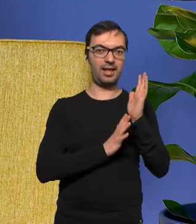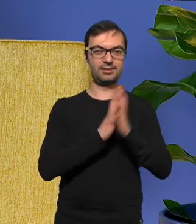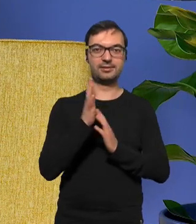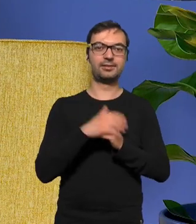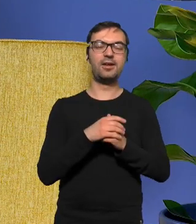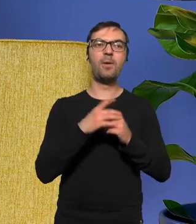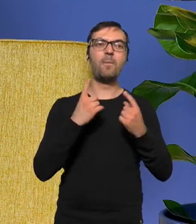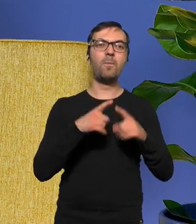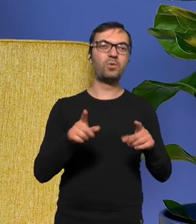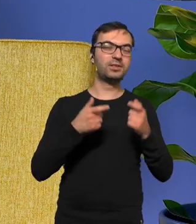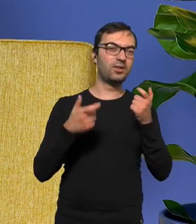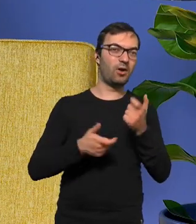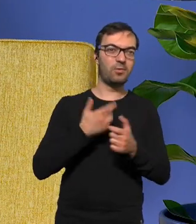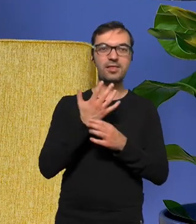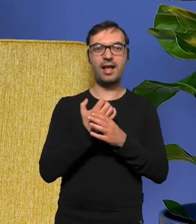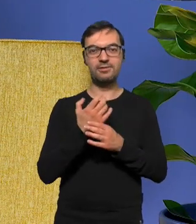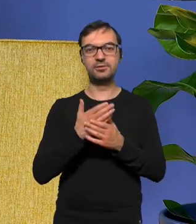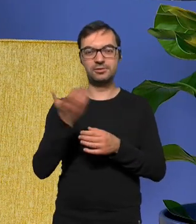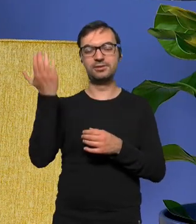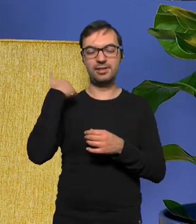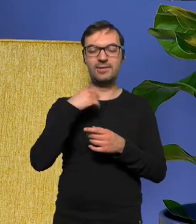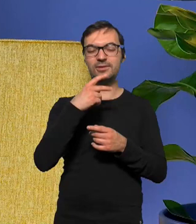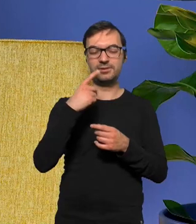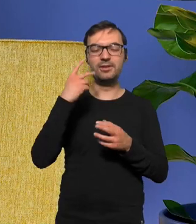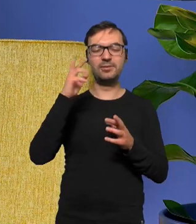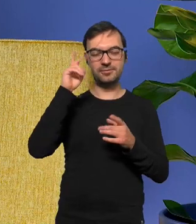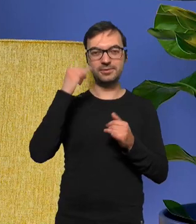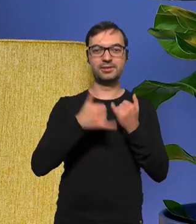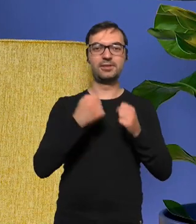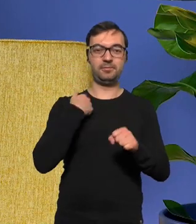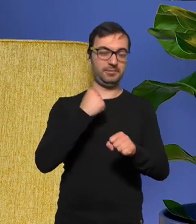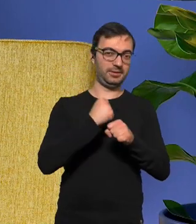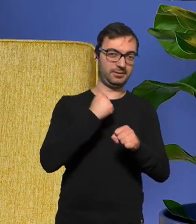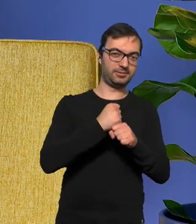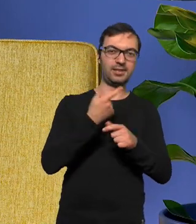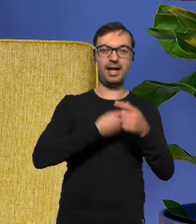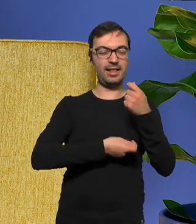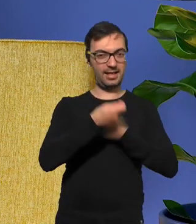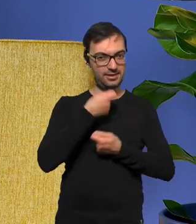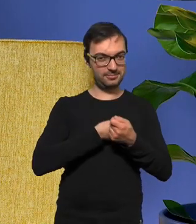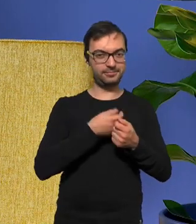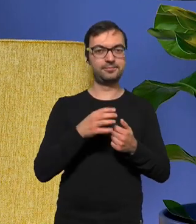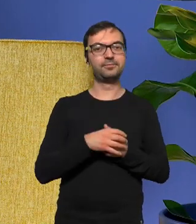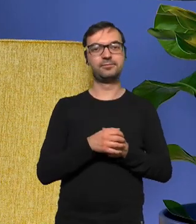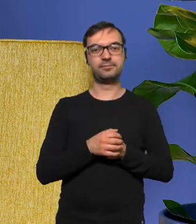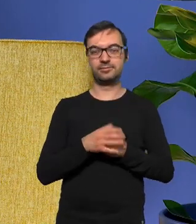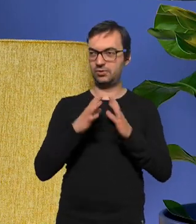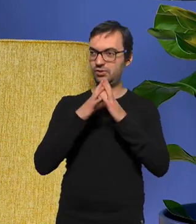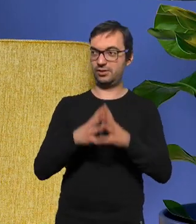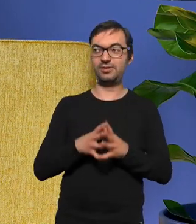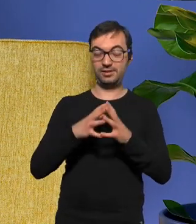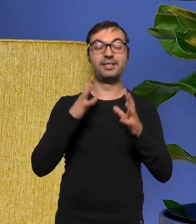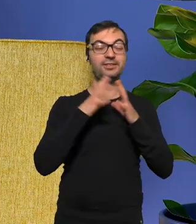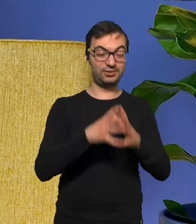nagrywanie muzyki ja już to dawno odkryłem że w momencie, kiedy i pracowałem w handlu przez 10